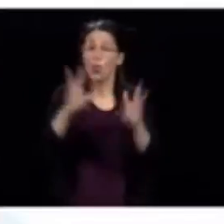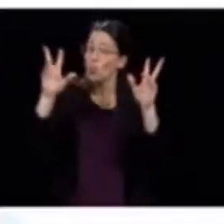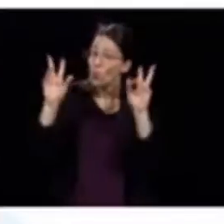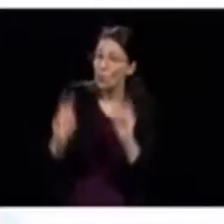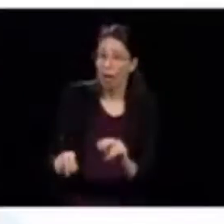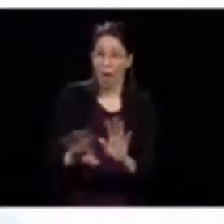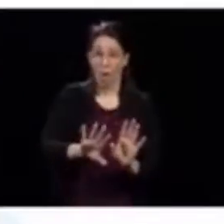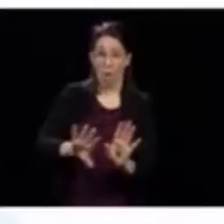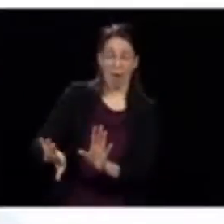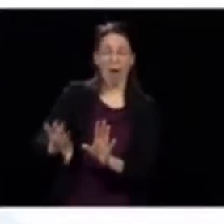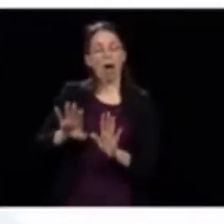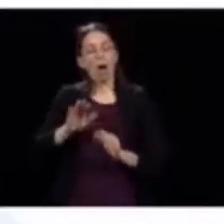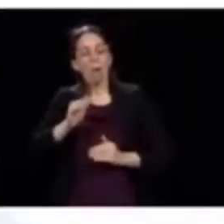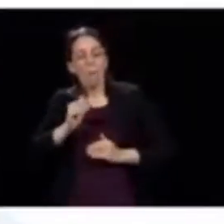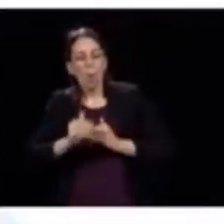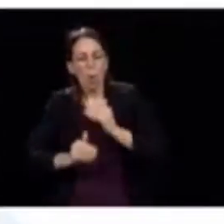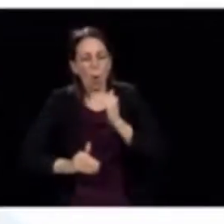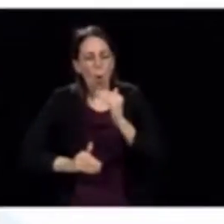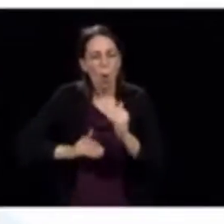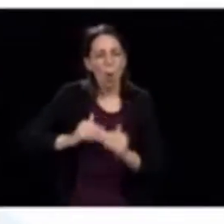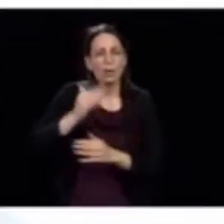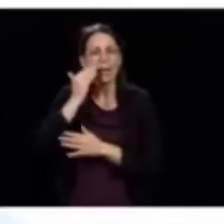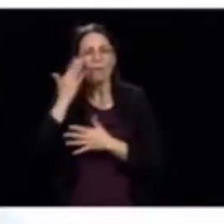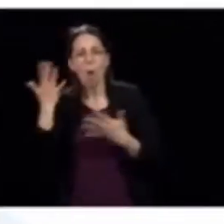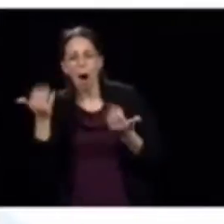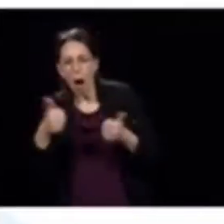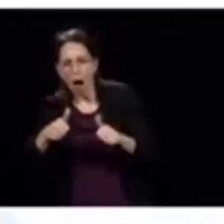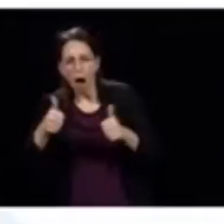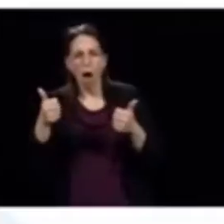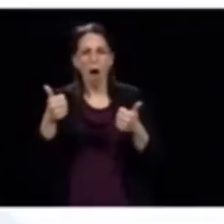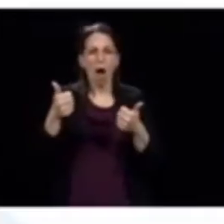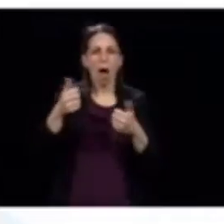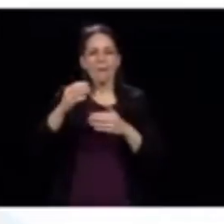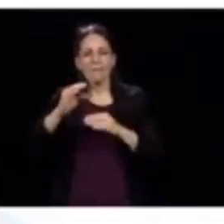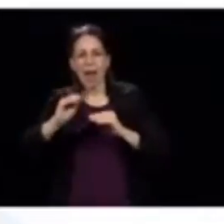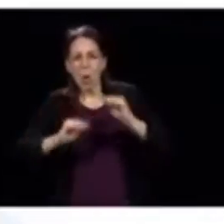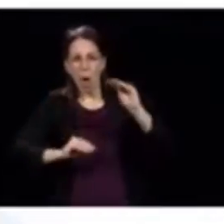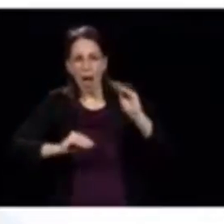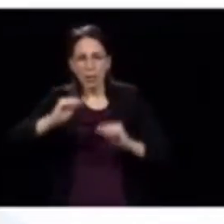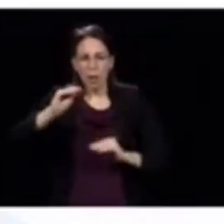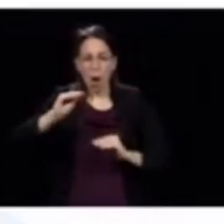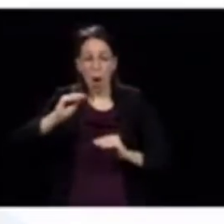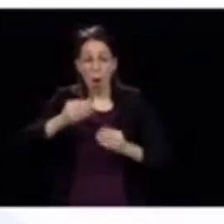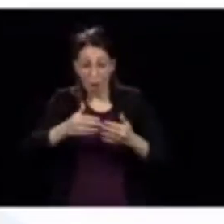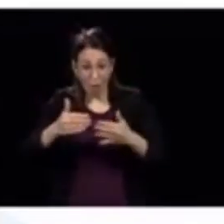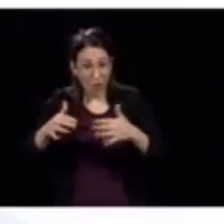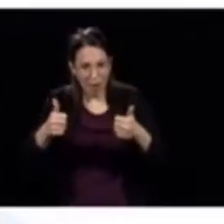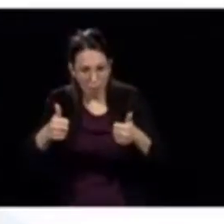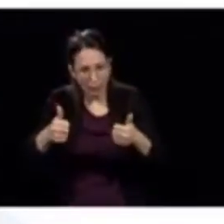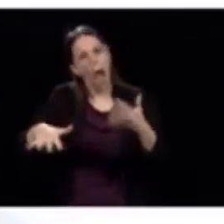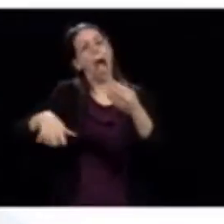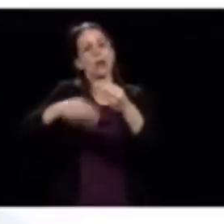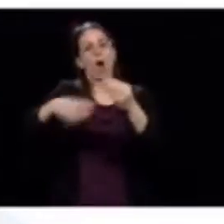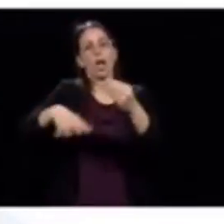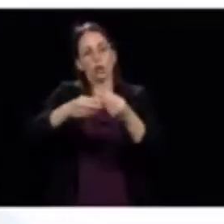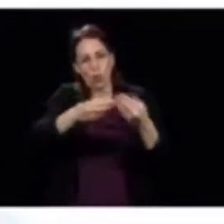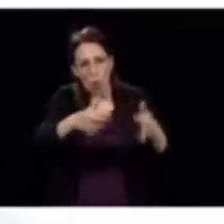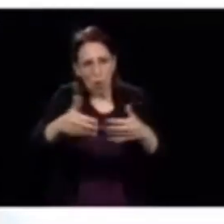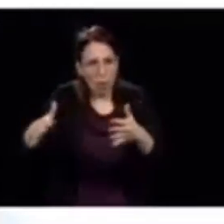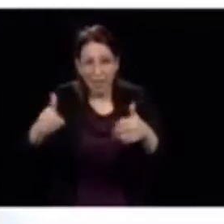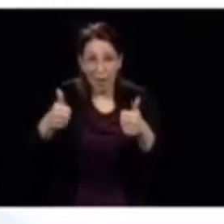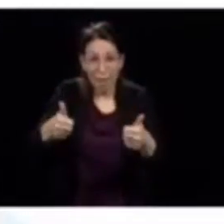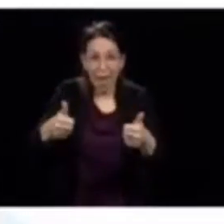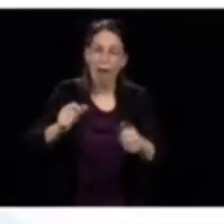tester, évaluer, voir la situation, comment elle évolue, puis là, réouvrir un petit peu plus, un petit peu plus. Donc, il faut y aller